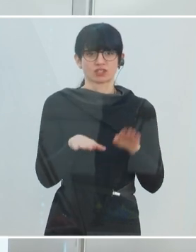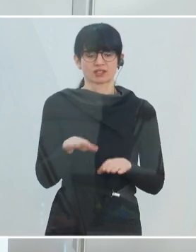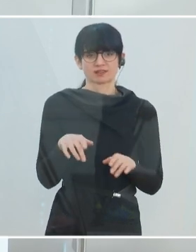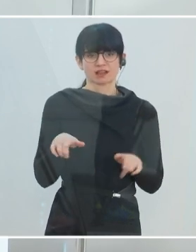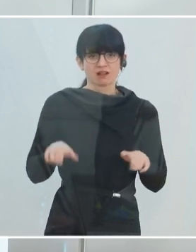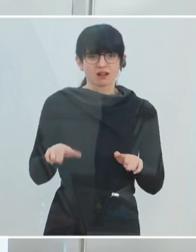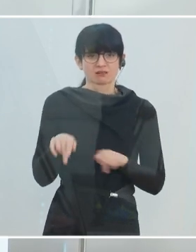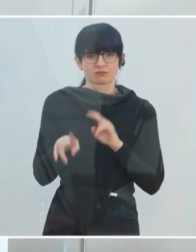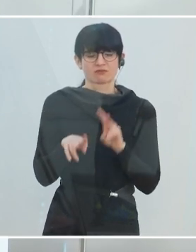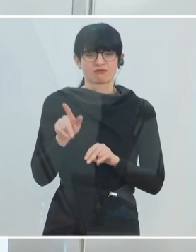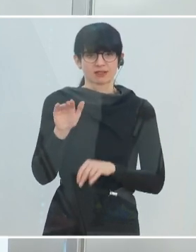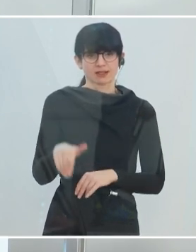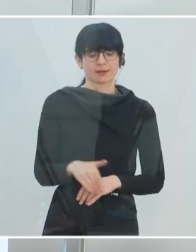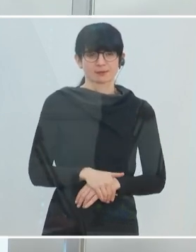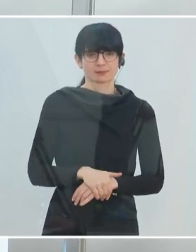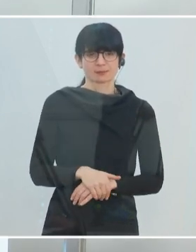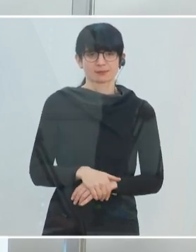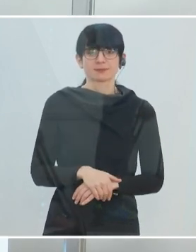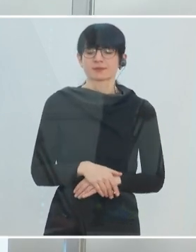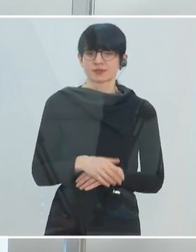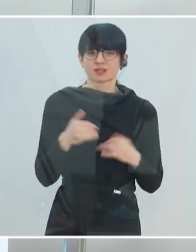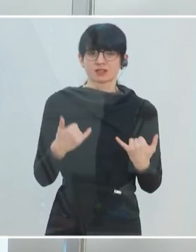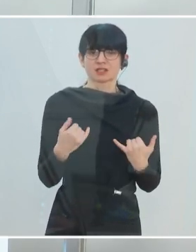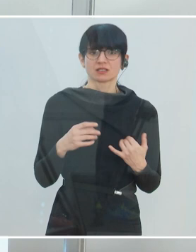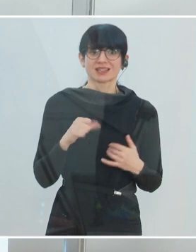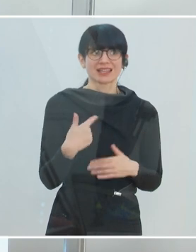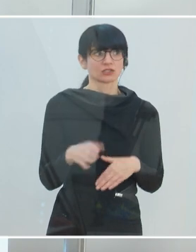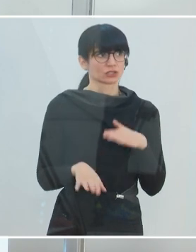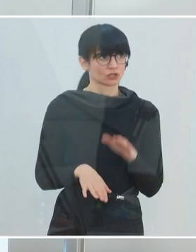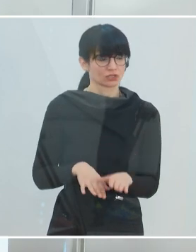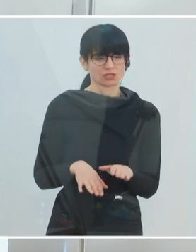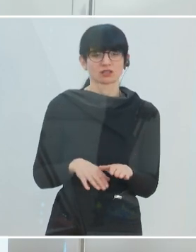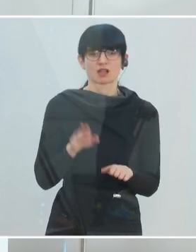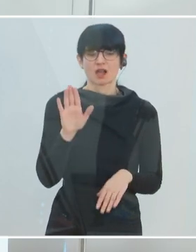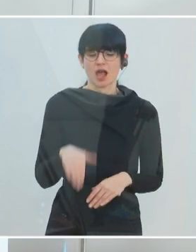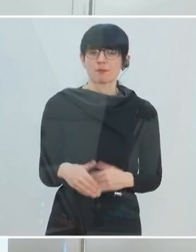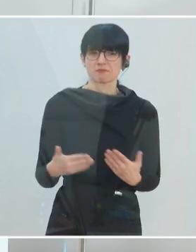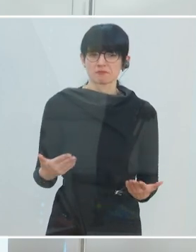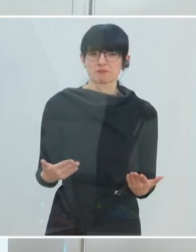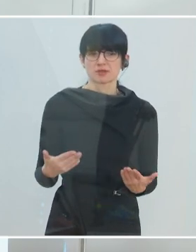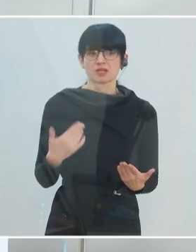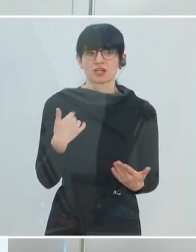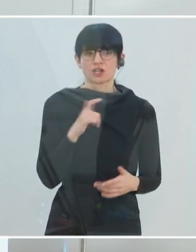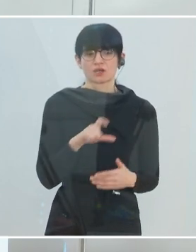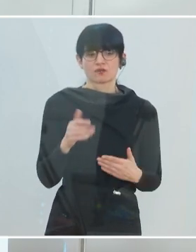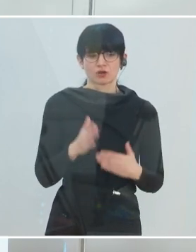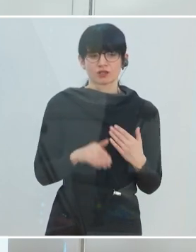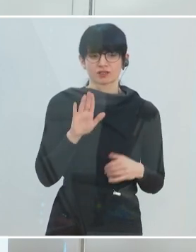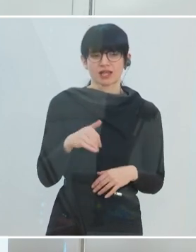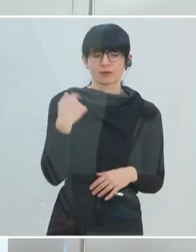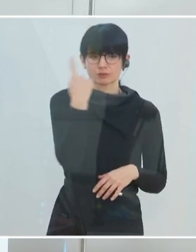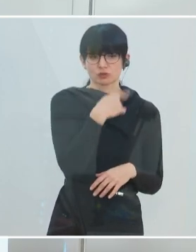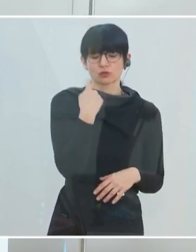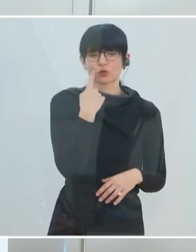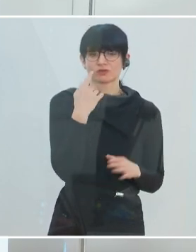Pflegeheime. Denn wir haben jetzt einen ersten Schritt verwirklicht, der ab dem Wochenende, der ab Sonntag